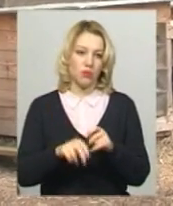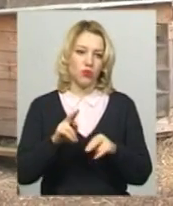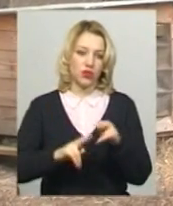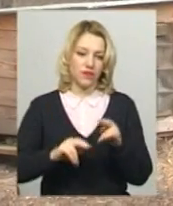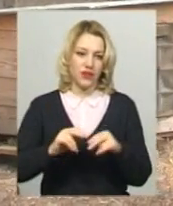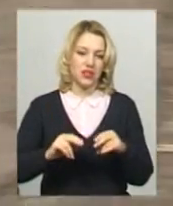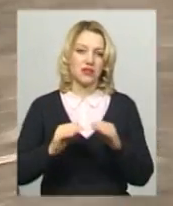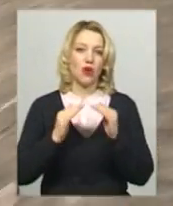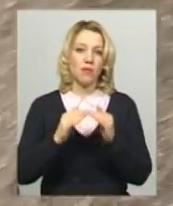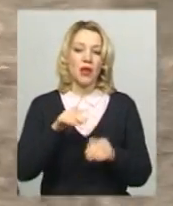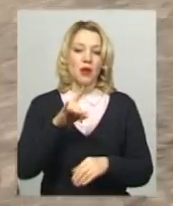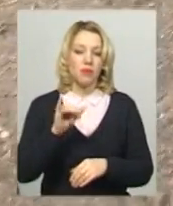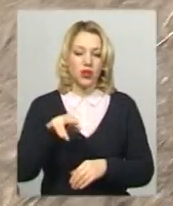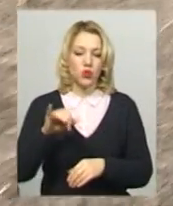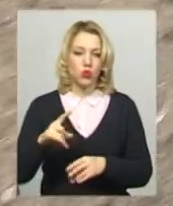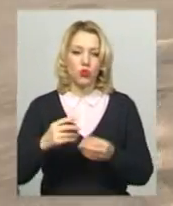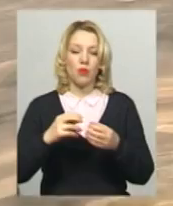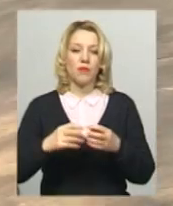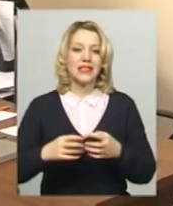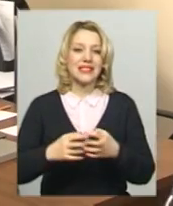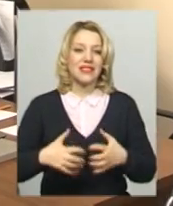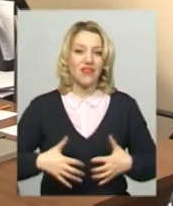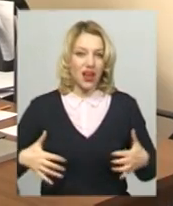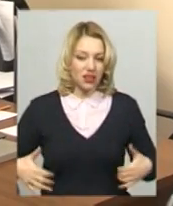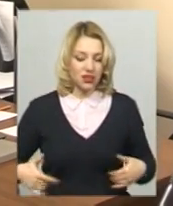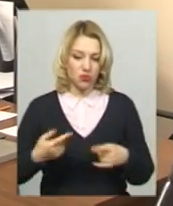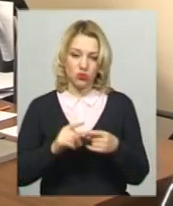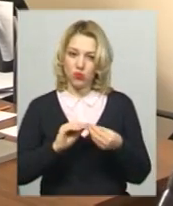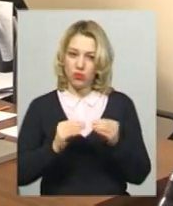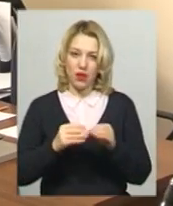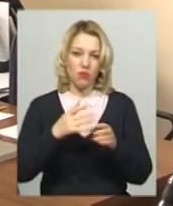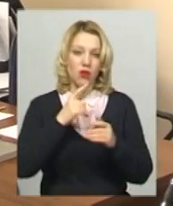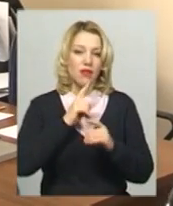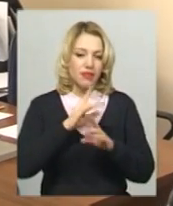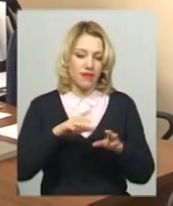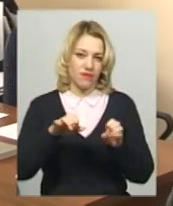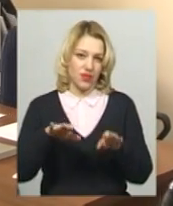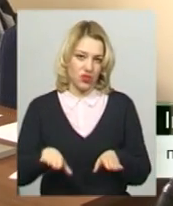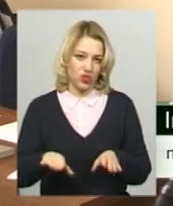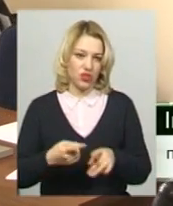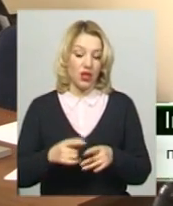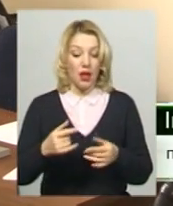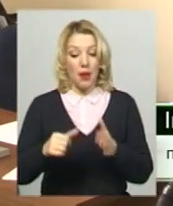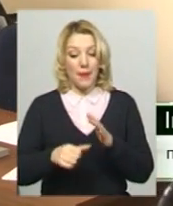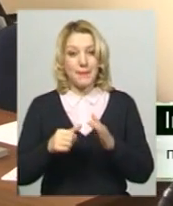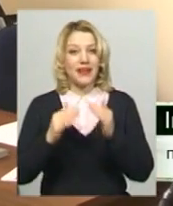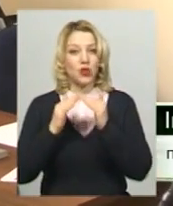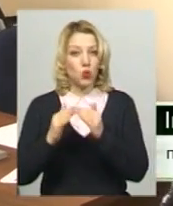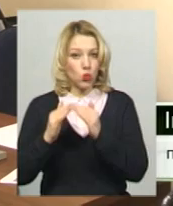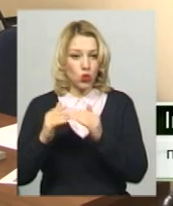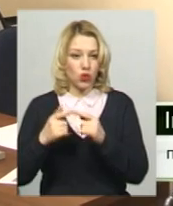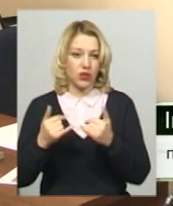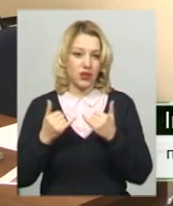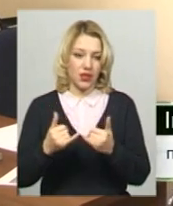проблеми з тваринами не вирішить. Потрібно контролювати їхню чисельність, каже Іван Романюк. Притулок для мене, лічно, це